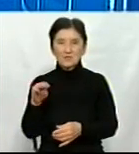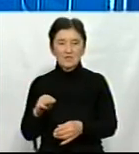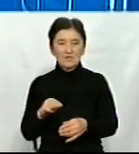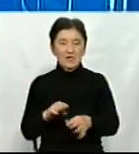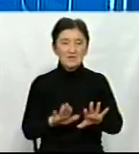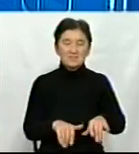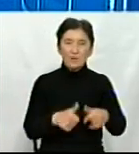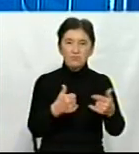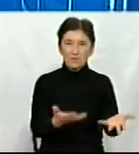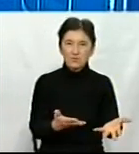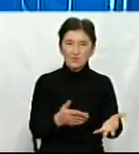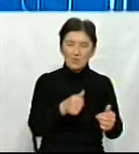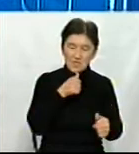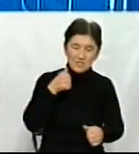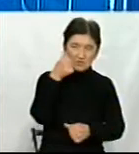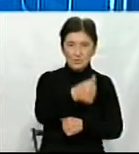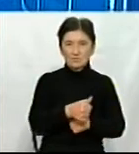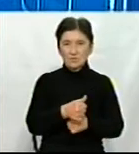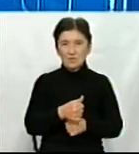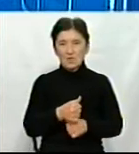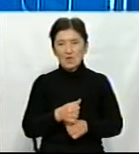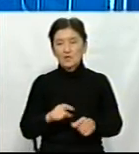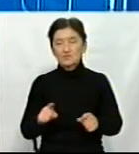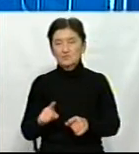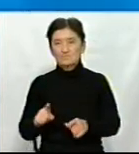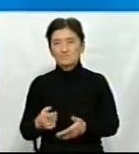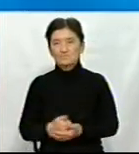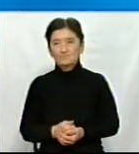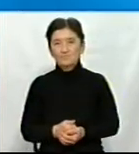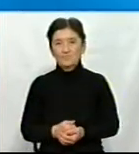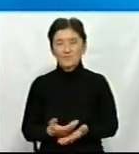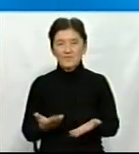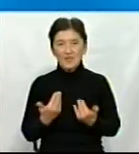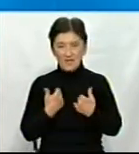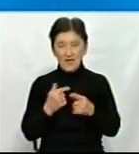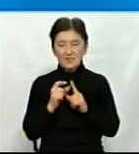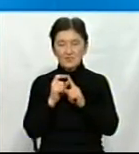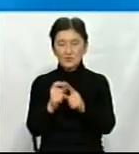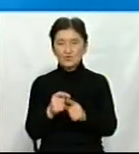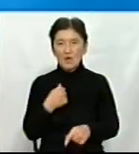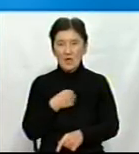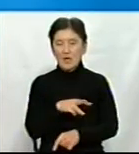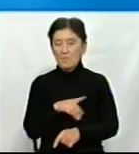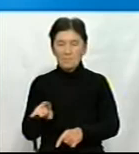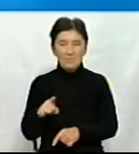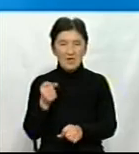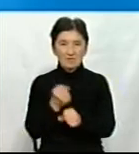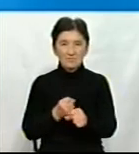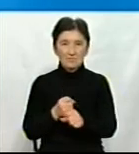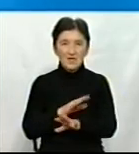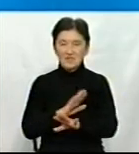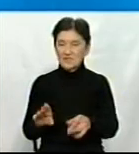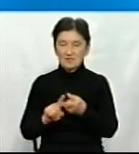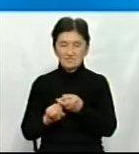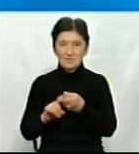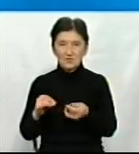року і наскільки вони будуть ефективніші, ніж ті, що ми вже використовуємо. Ну, я скажу так, що ми працюємо не зважаючи на фінансування з